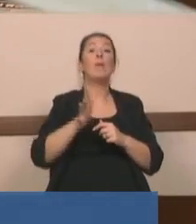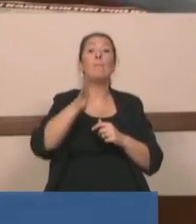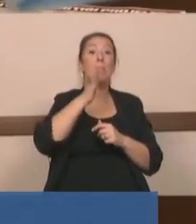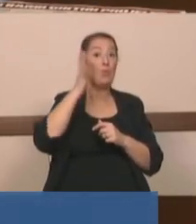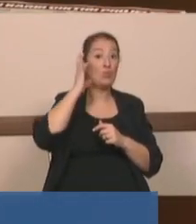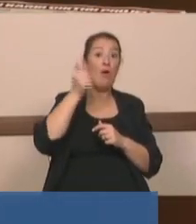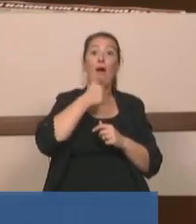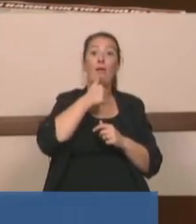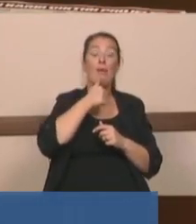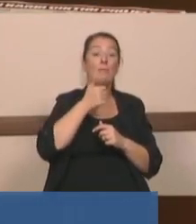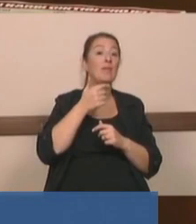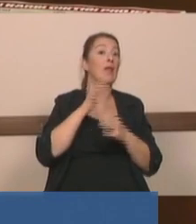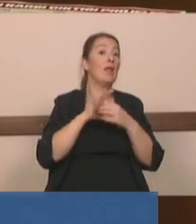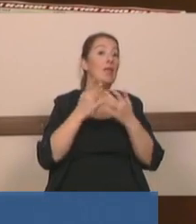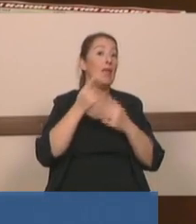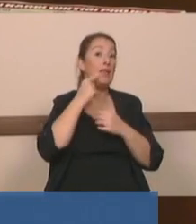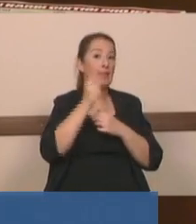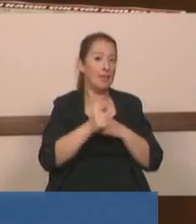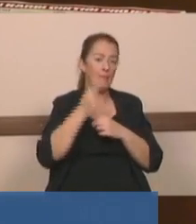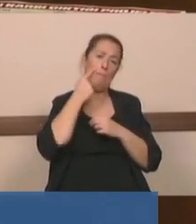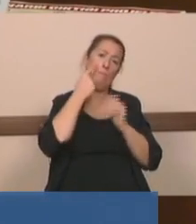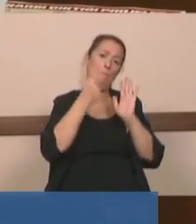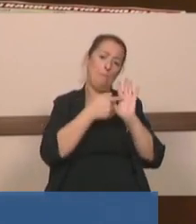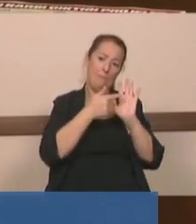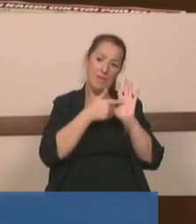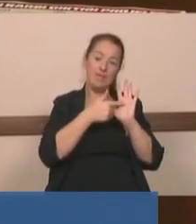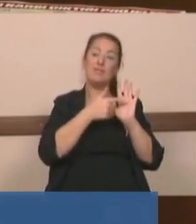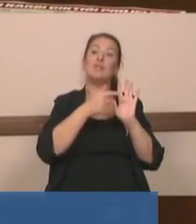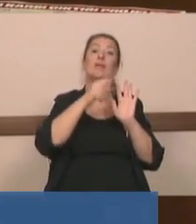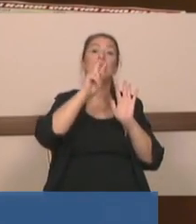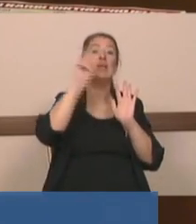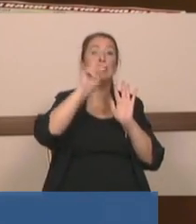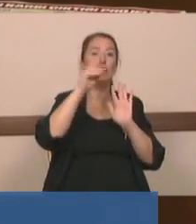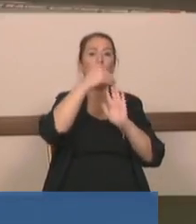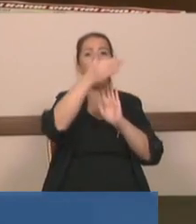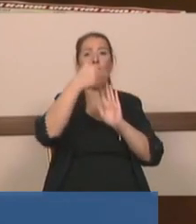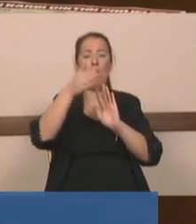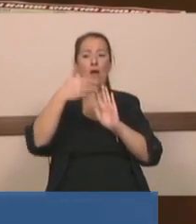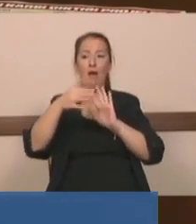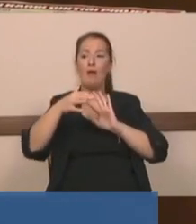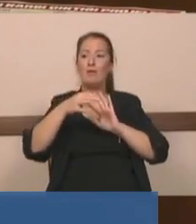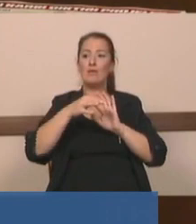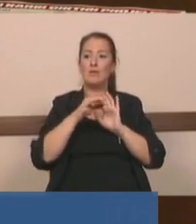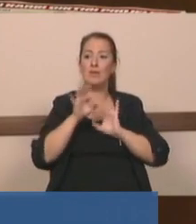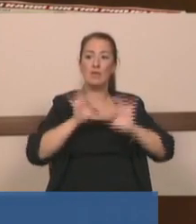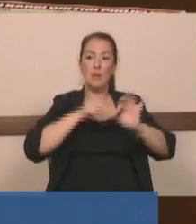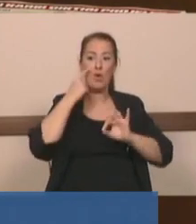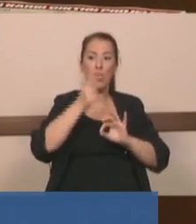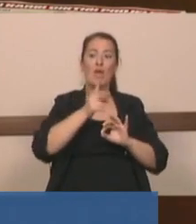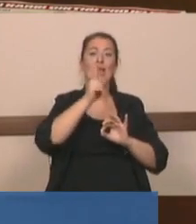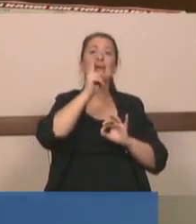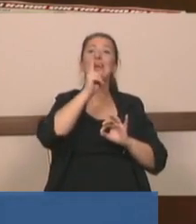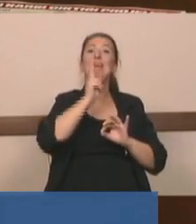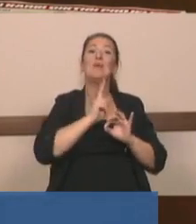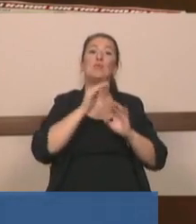ne yaptı? Bakınız. Yirmi ayrı disiplinden iki yüz ayrı bilim